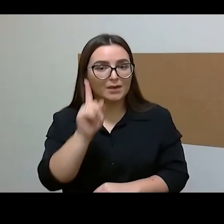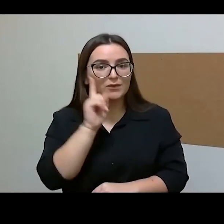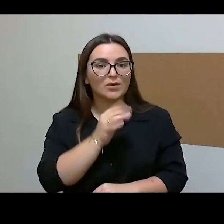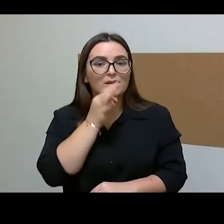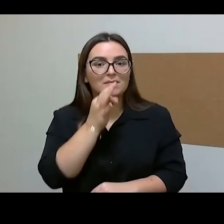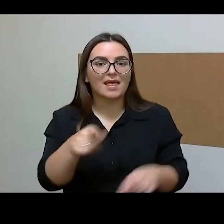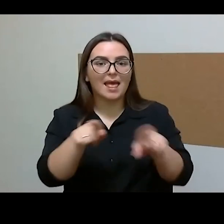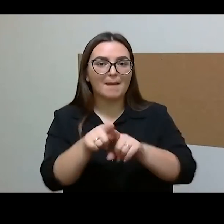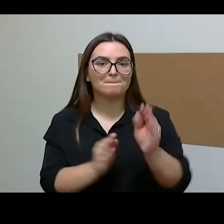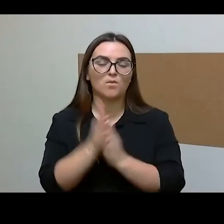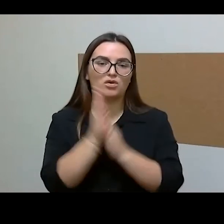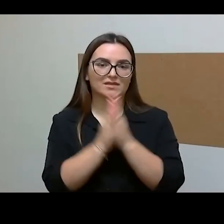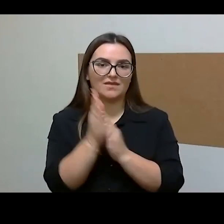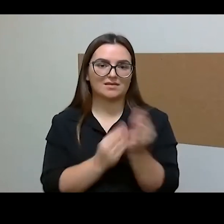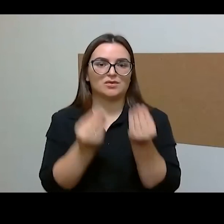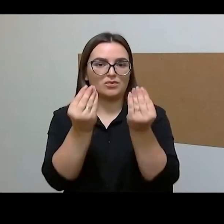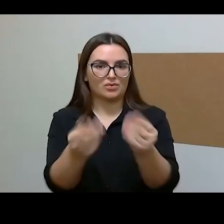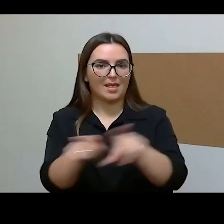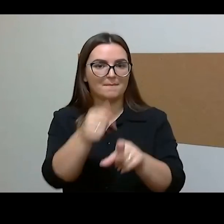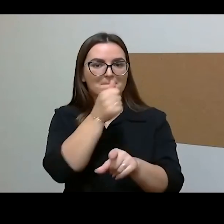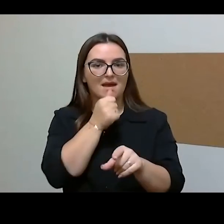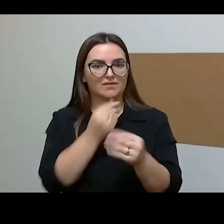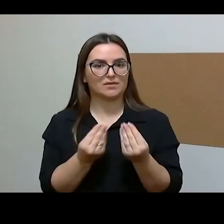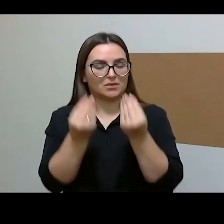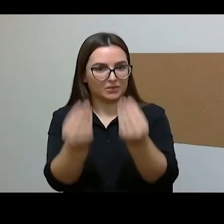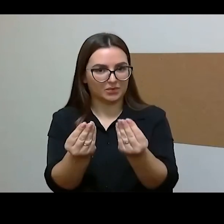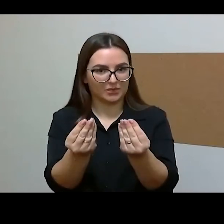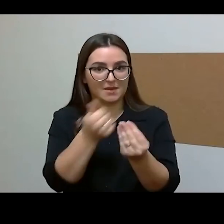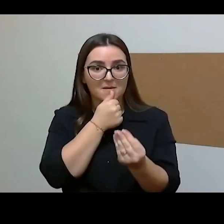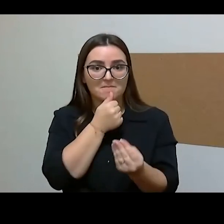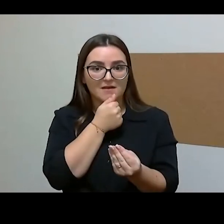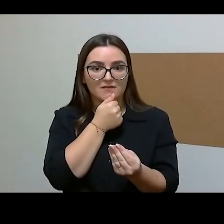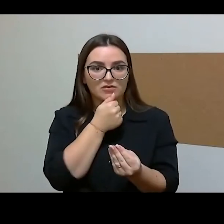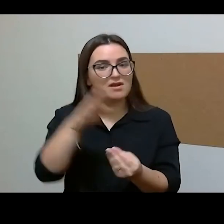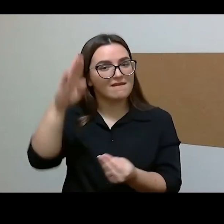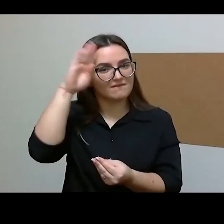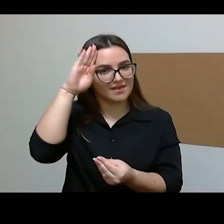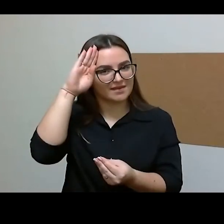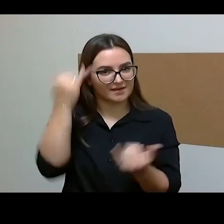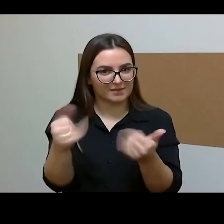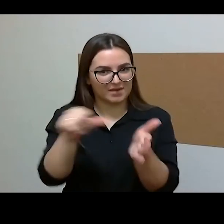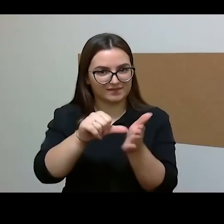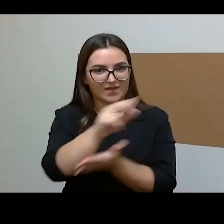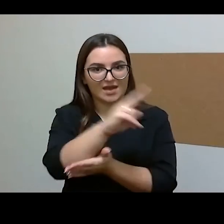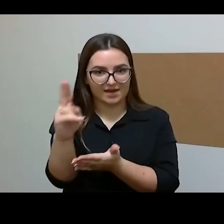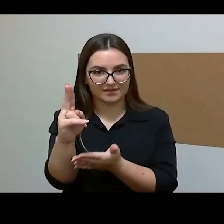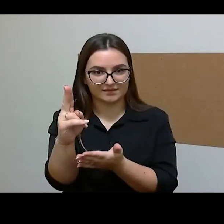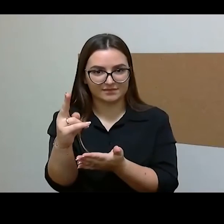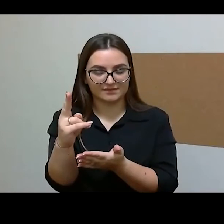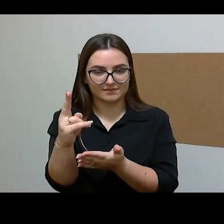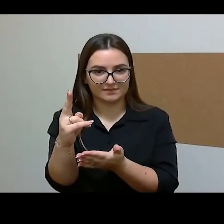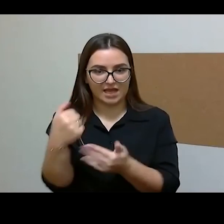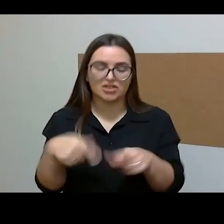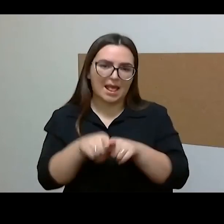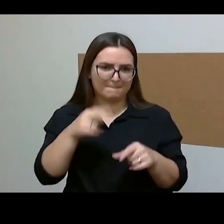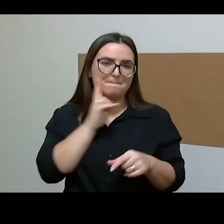įkvėpentys pavyzdžiai, kažkokį įkvėpenčią gaidą. Ar jūs, vaikinai, nežinau, aš tiesiog savo kaip mamos prizmės pasakysiu, gal